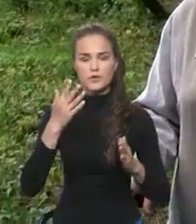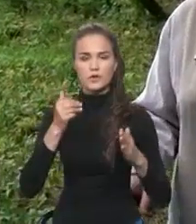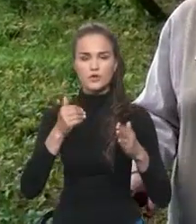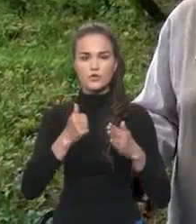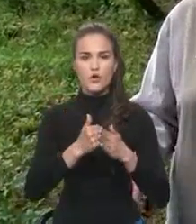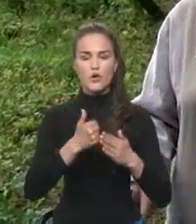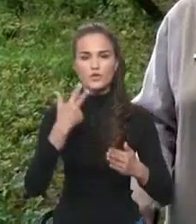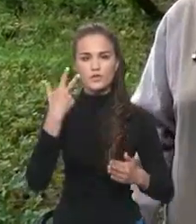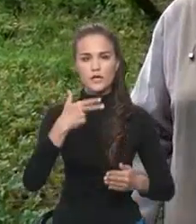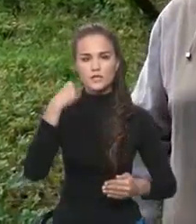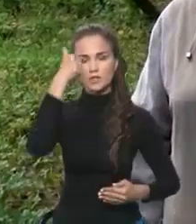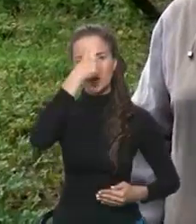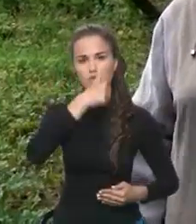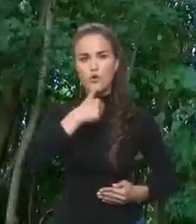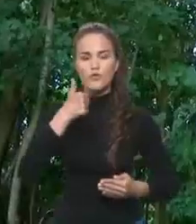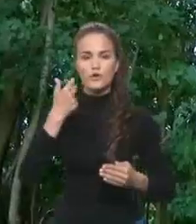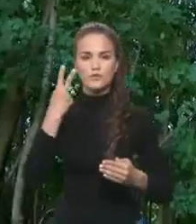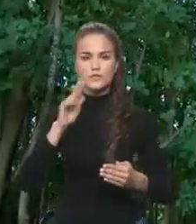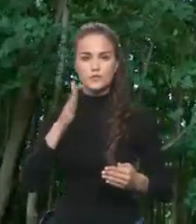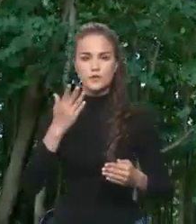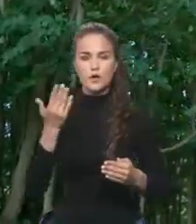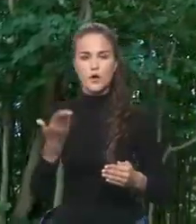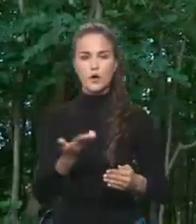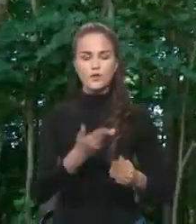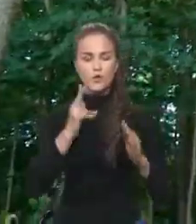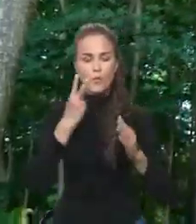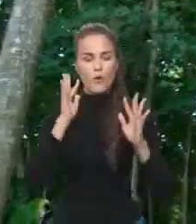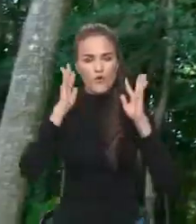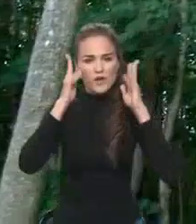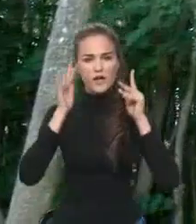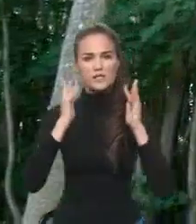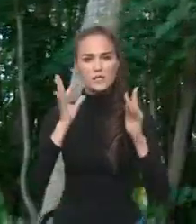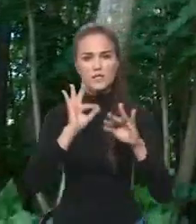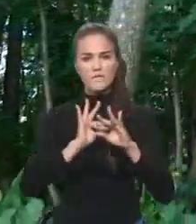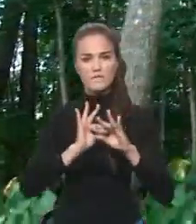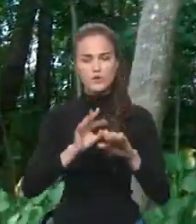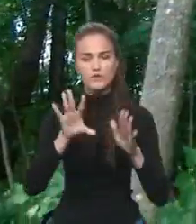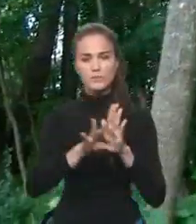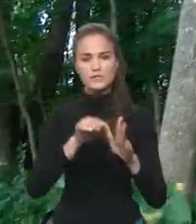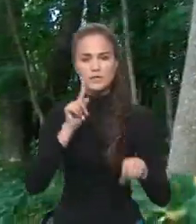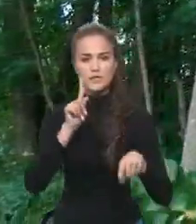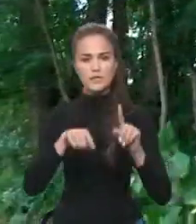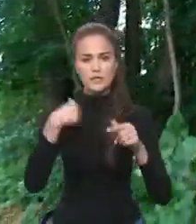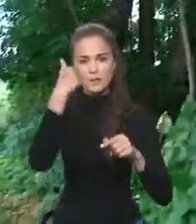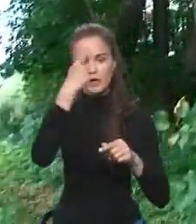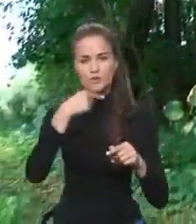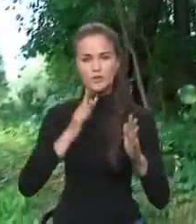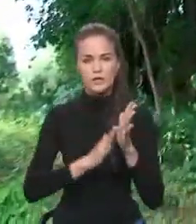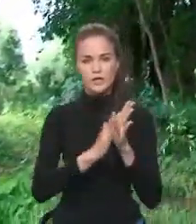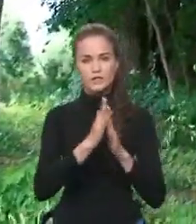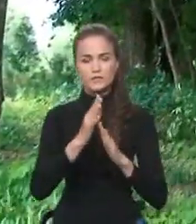до 30-х годов 20-го века И они оба увлекались садоводством Выписывали редкие породы